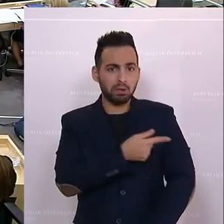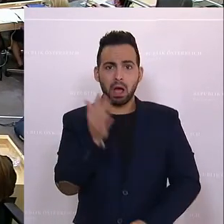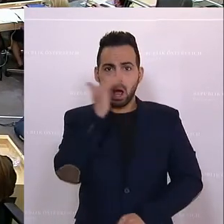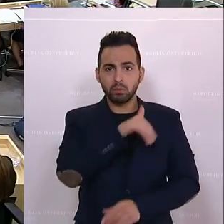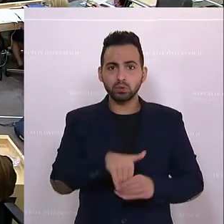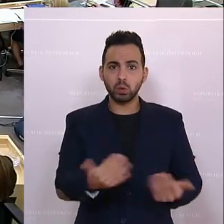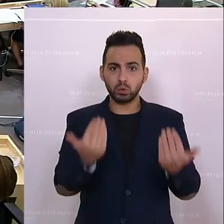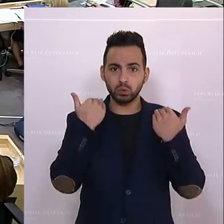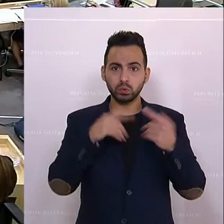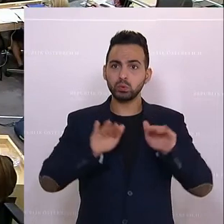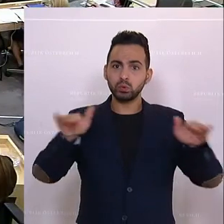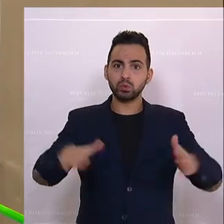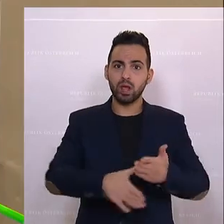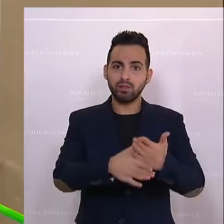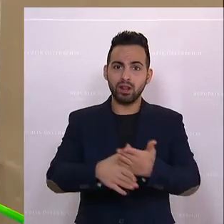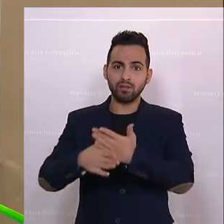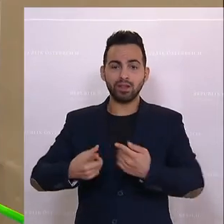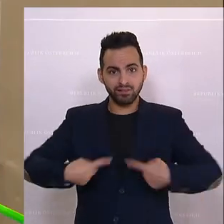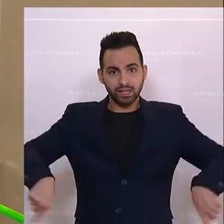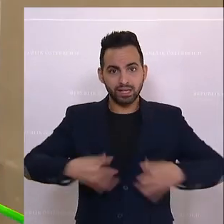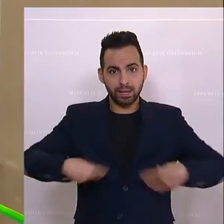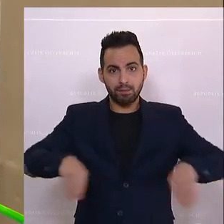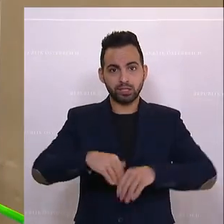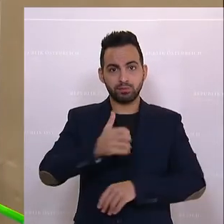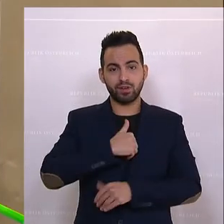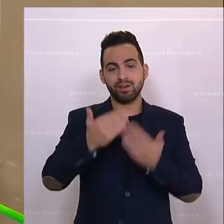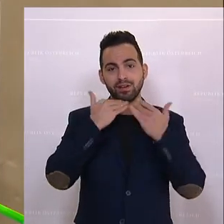und helfen allen anderen. Wir schaffen es gemeinsam. Dankeschön.